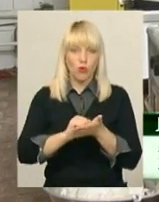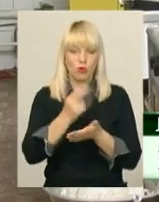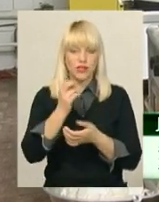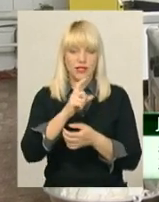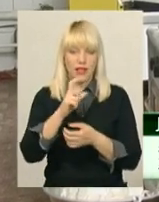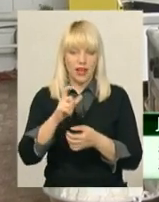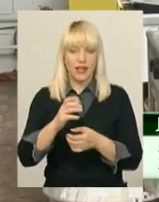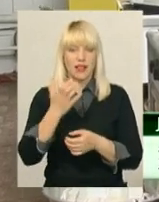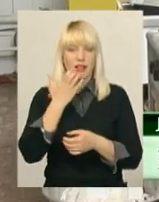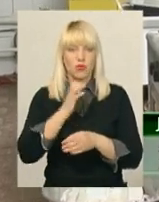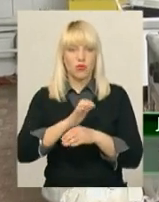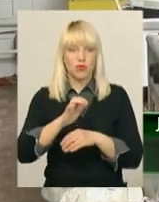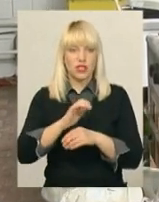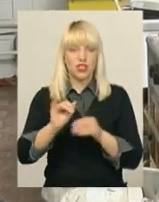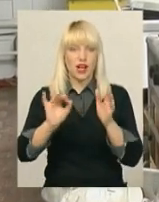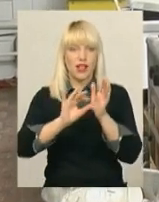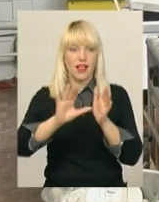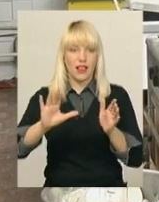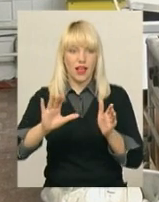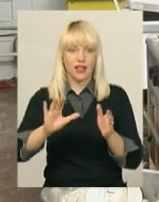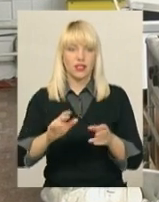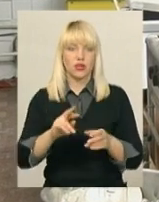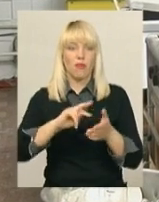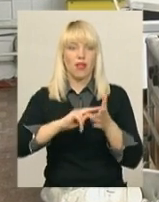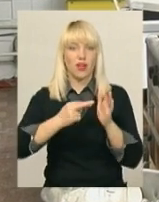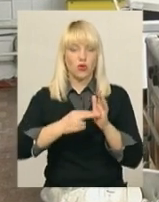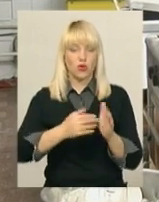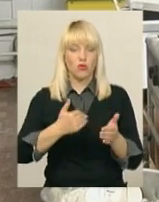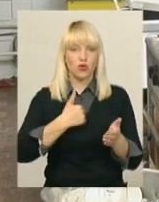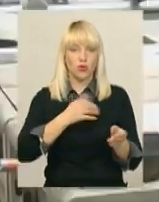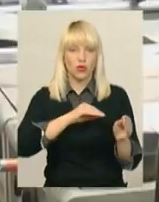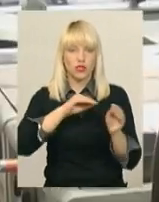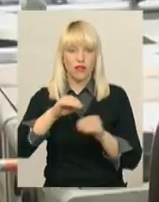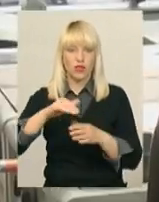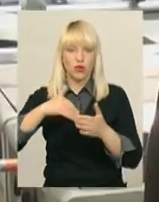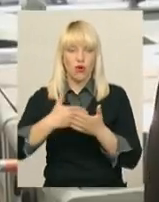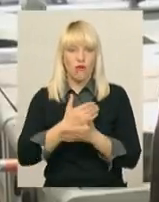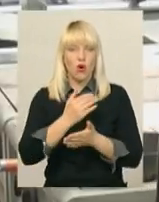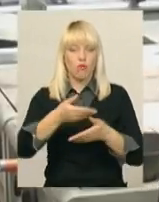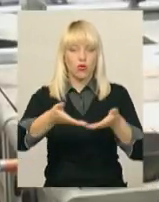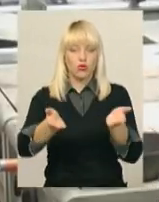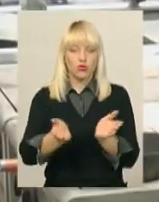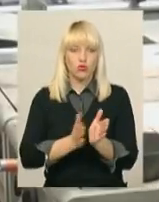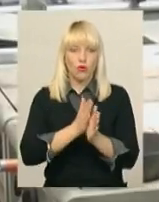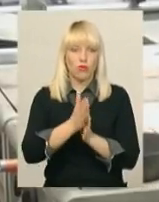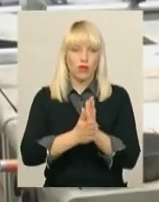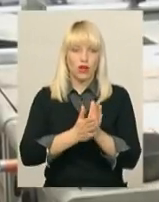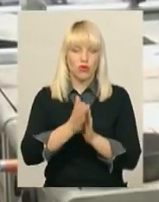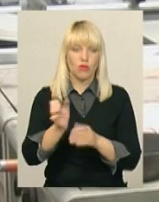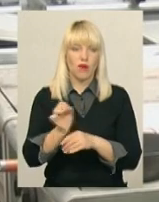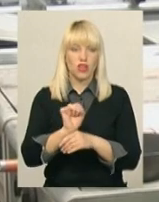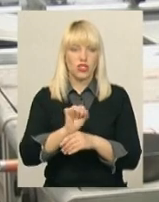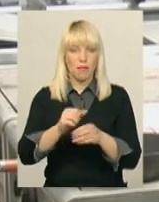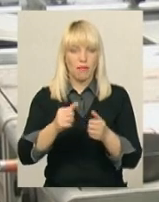заодно поміняли електрику, тому що плануємо поставити нову посудомайну машину. Саме на ремонт Харчоблоку з міського бюджету